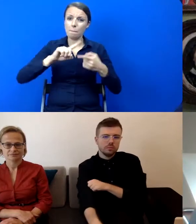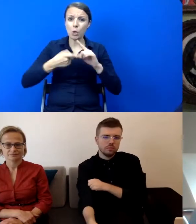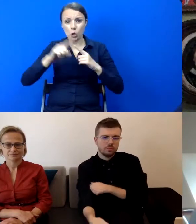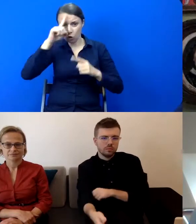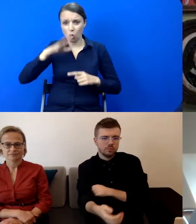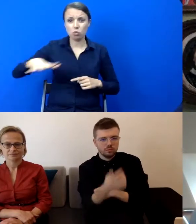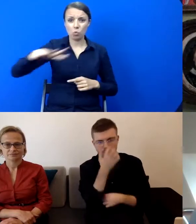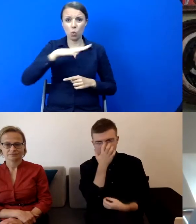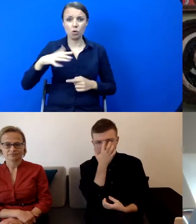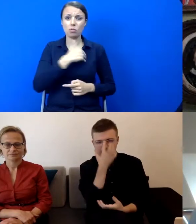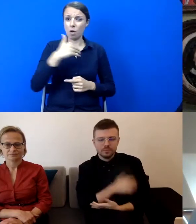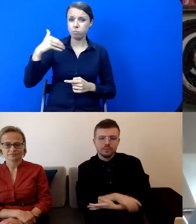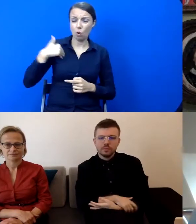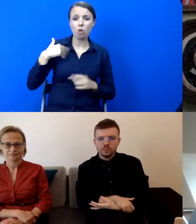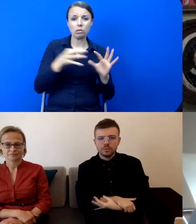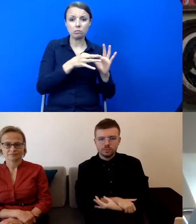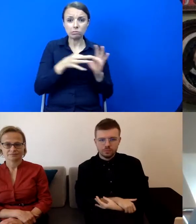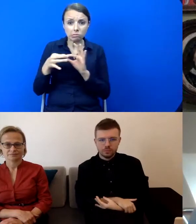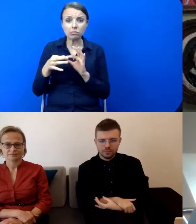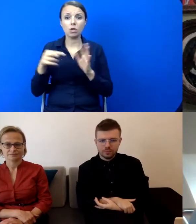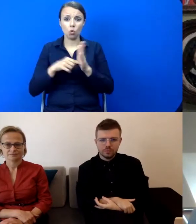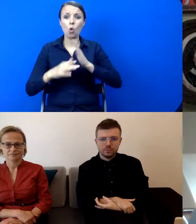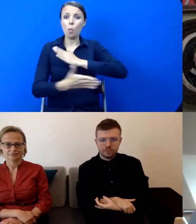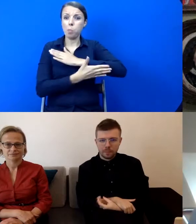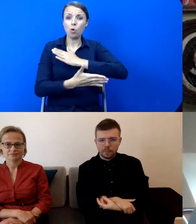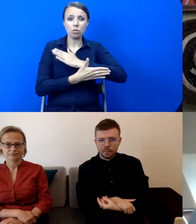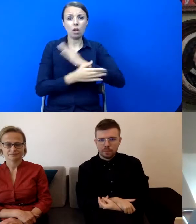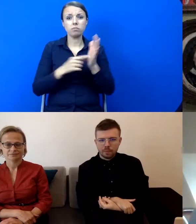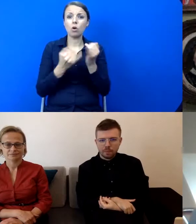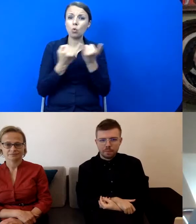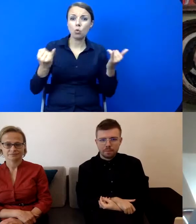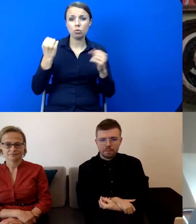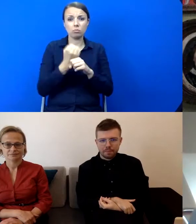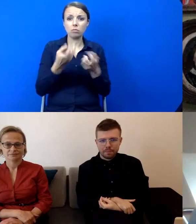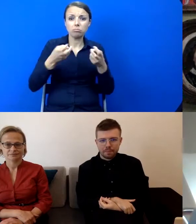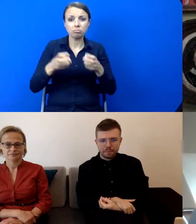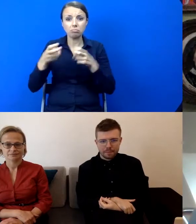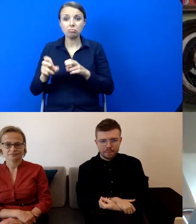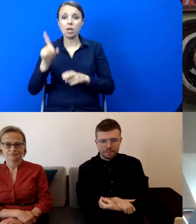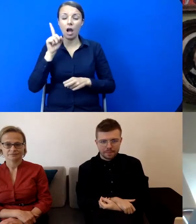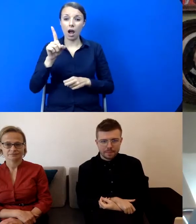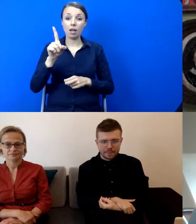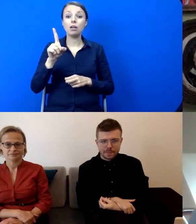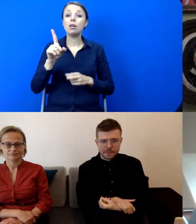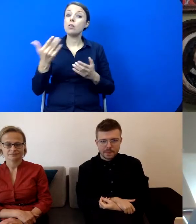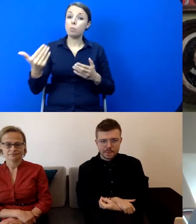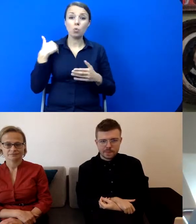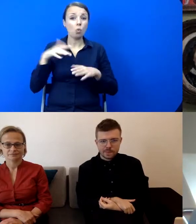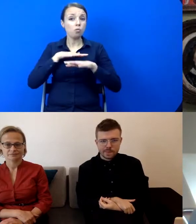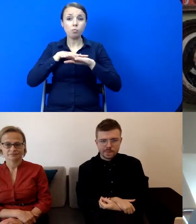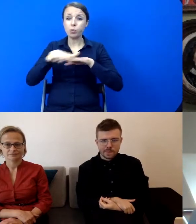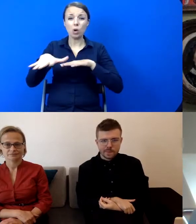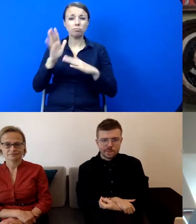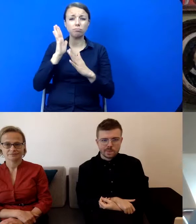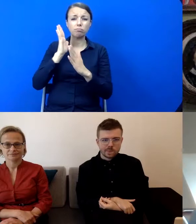rodziły się jakby na tej podstawie. Natomiast miały bezpośredni wpływ i bezpośrednie przełożenie